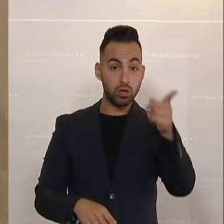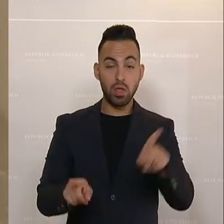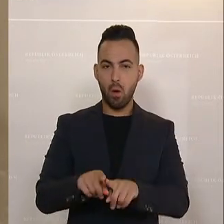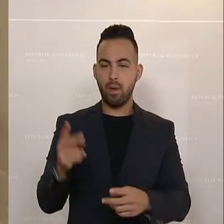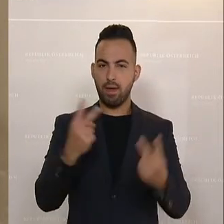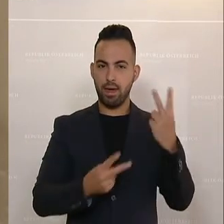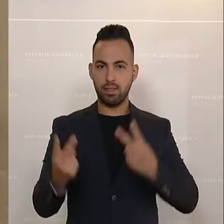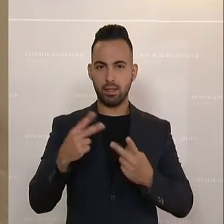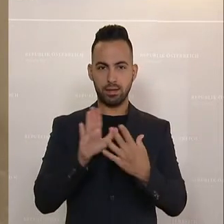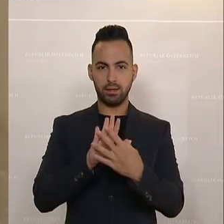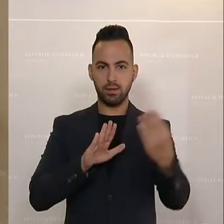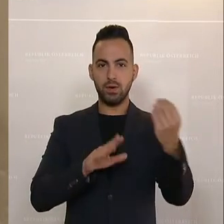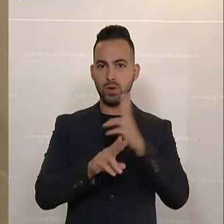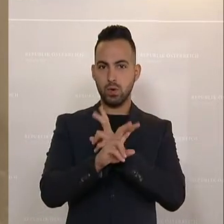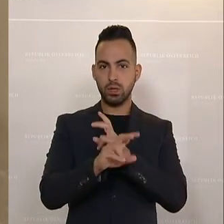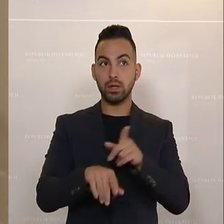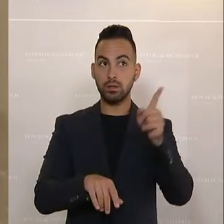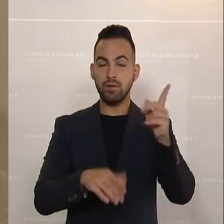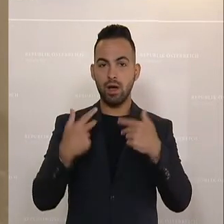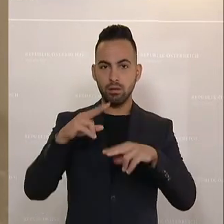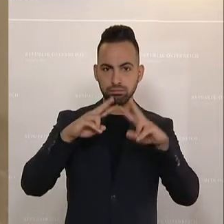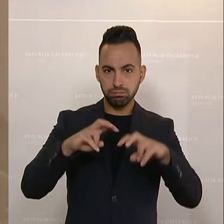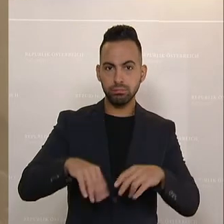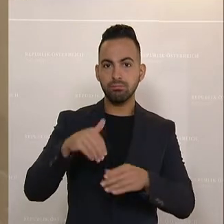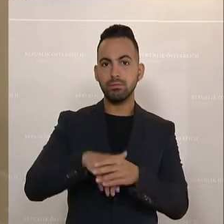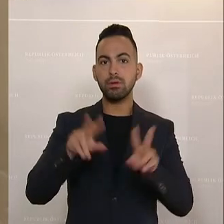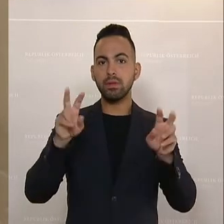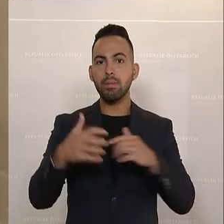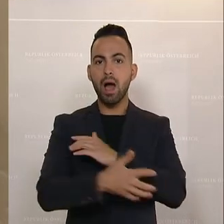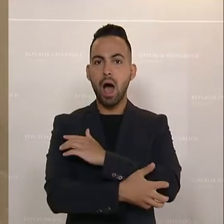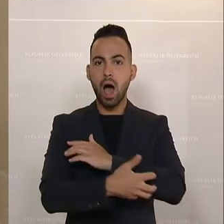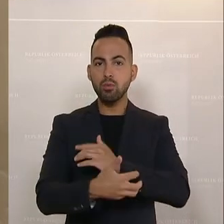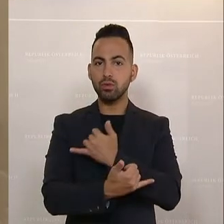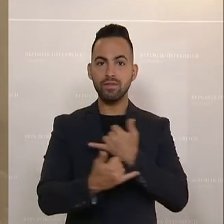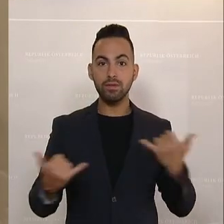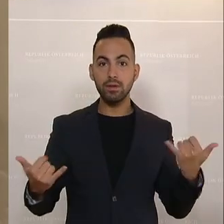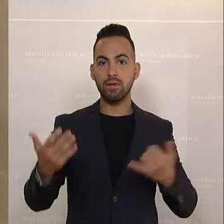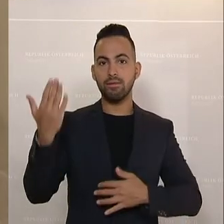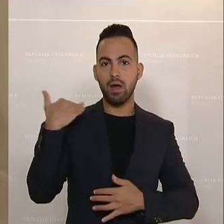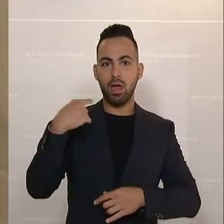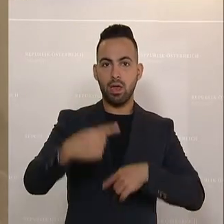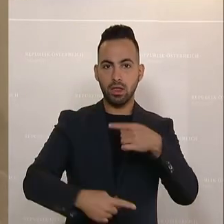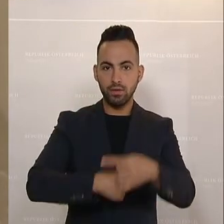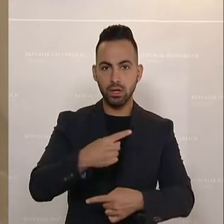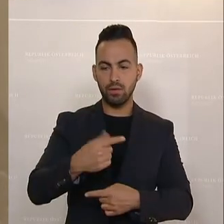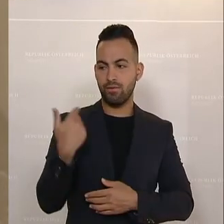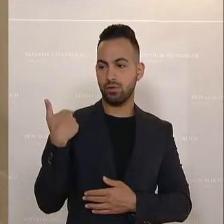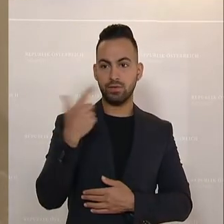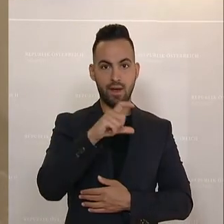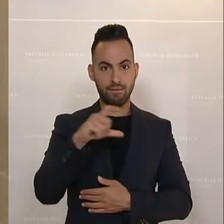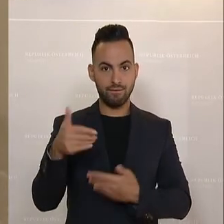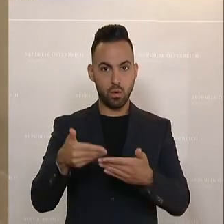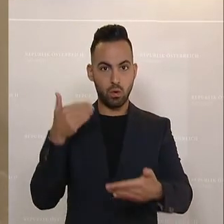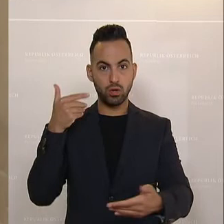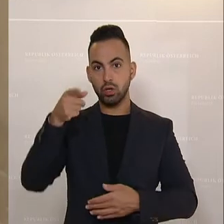wie wir. Die haben im Zuge einer Erhebung, wie hat sich Armut entwickelt, festgehalten, jetzt vor zwei Wochen, dass die